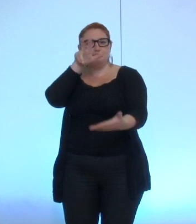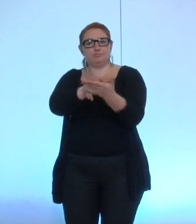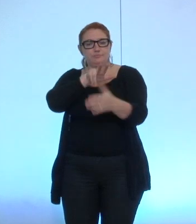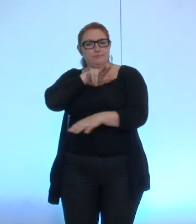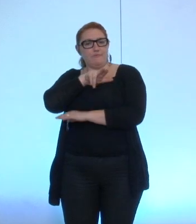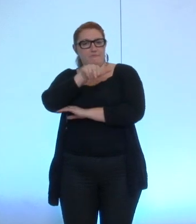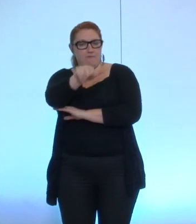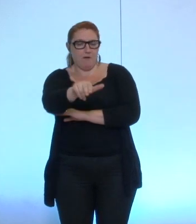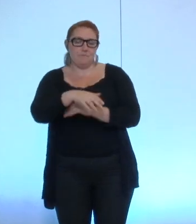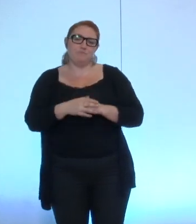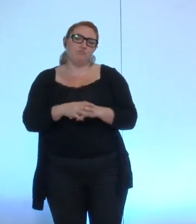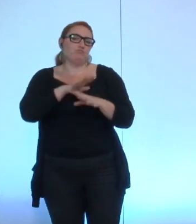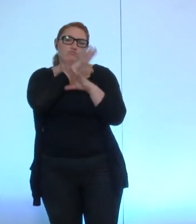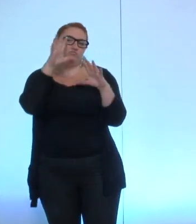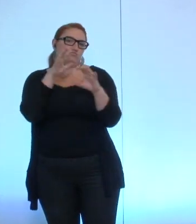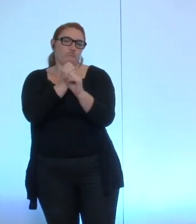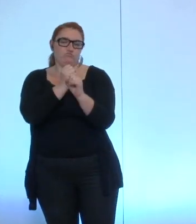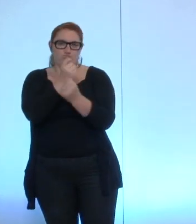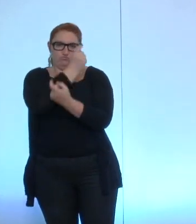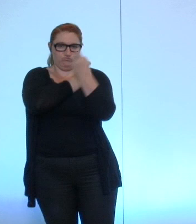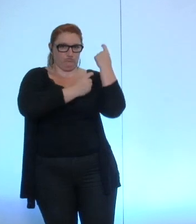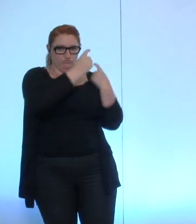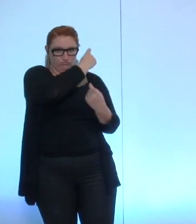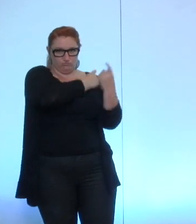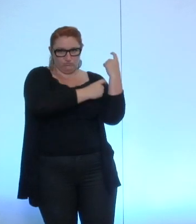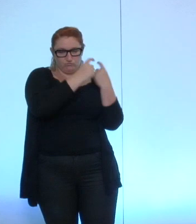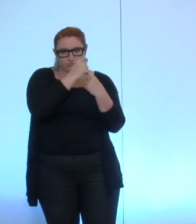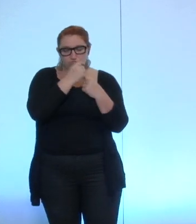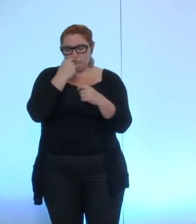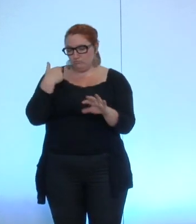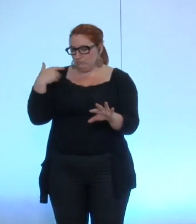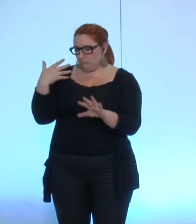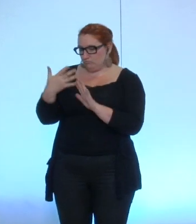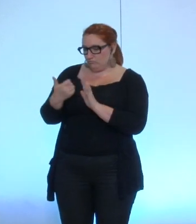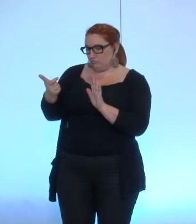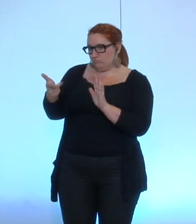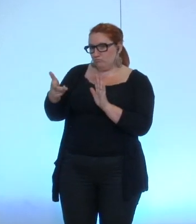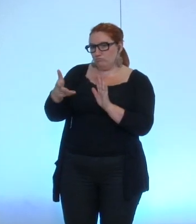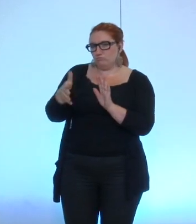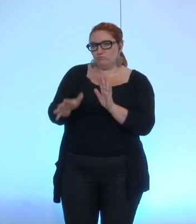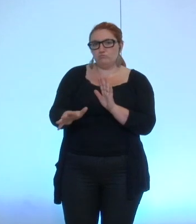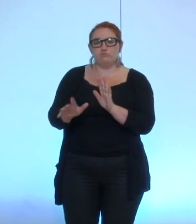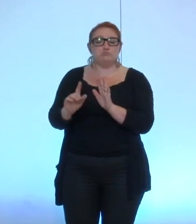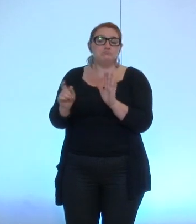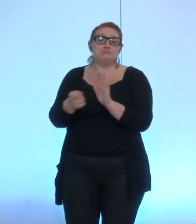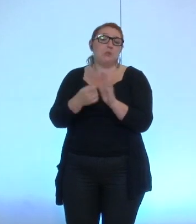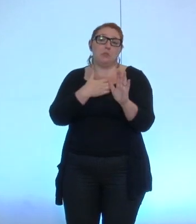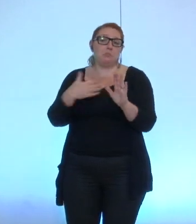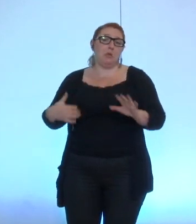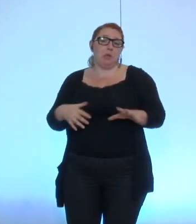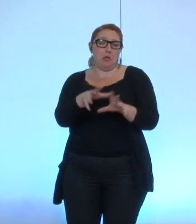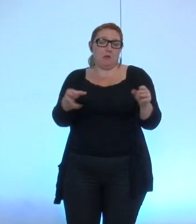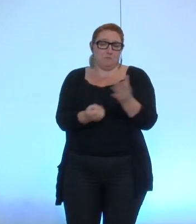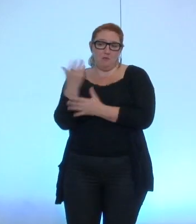un petit rappel, un petit retour sur les quelques mois depuis notre installation. Le